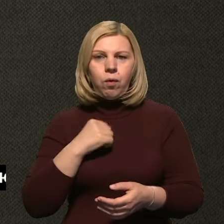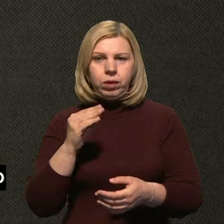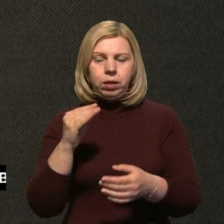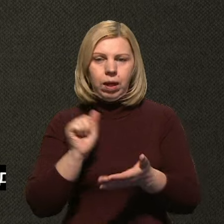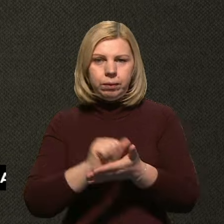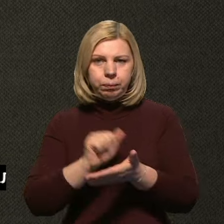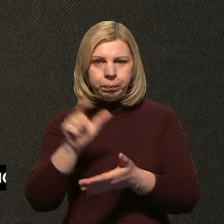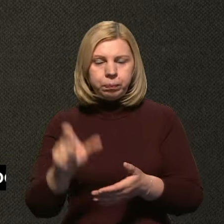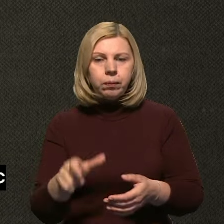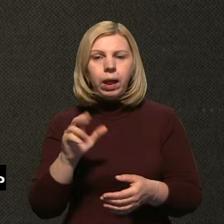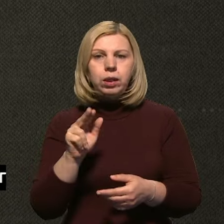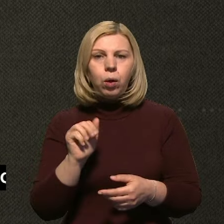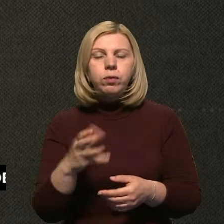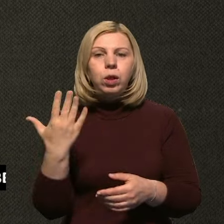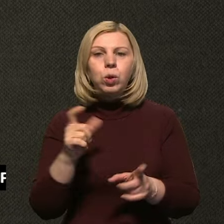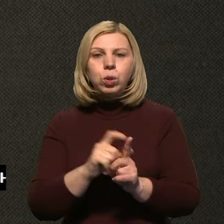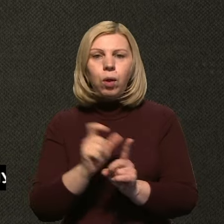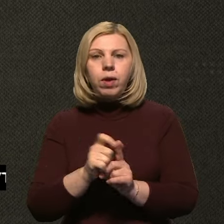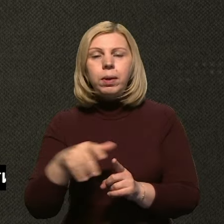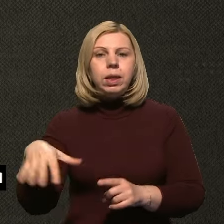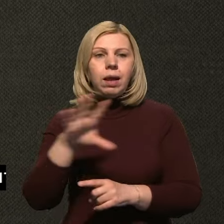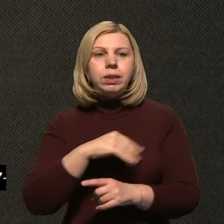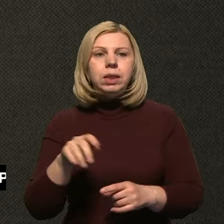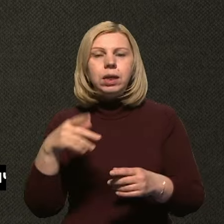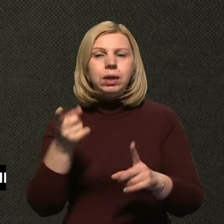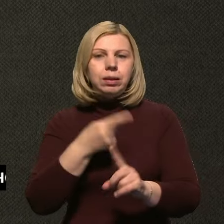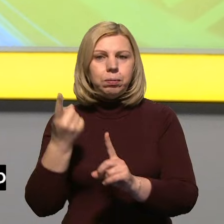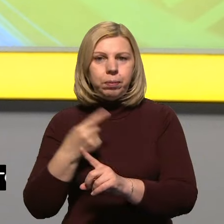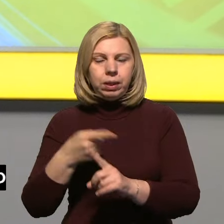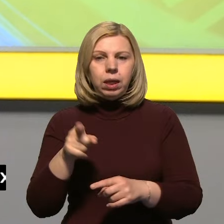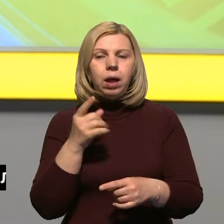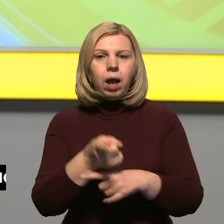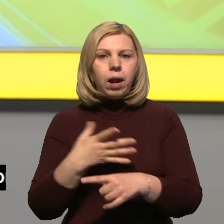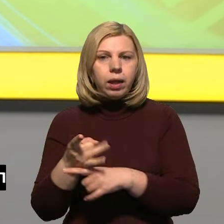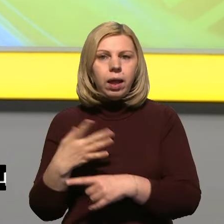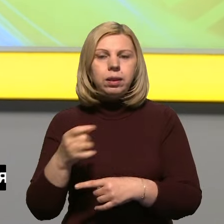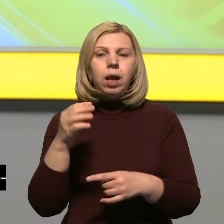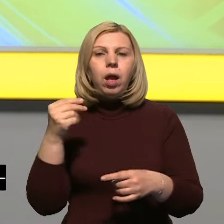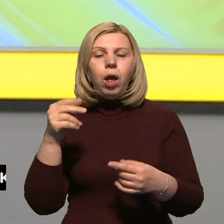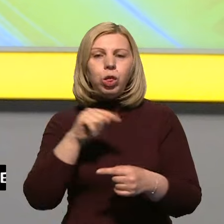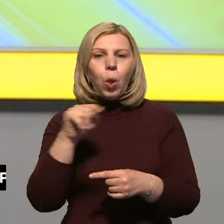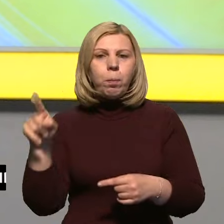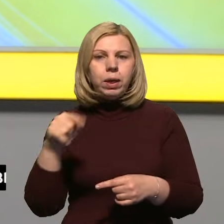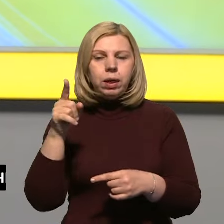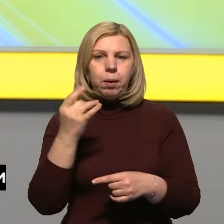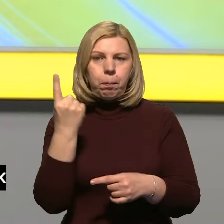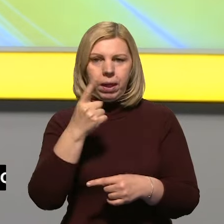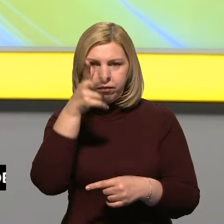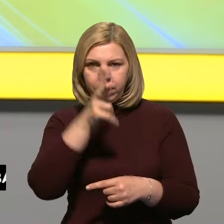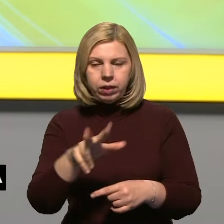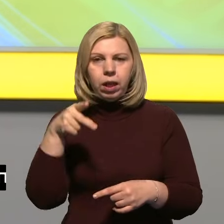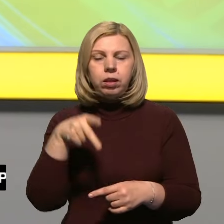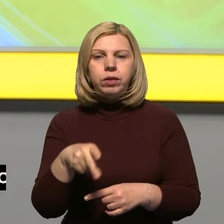Експрес» Олег Катков. За його словами, на всіх збитих за останній час крилатих ракетах серійні номери відповідають першому кварталу